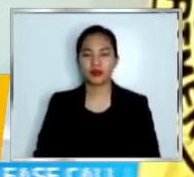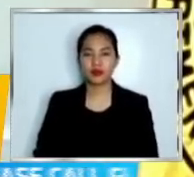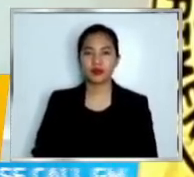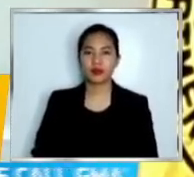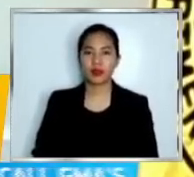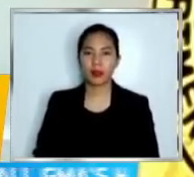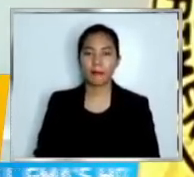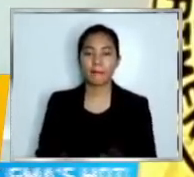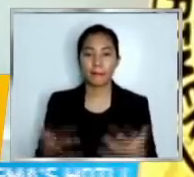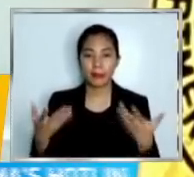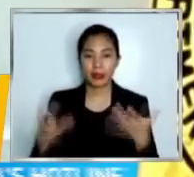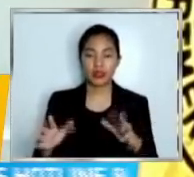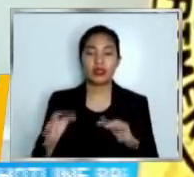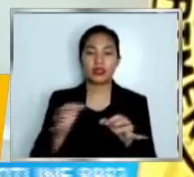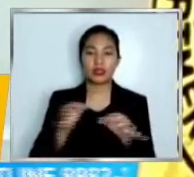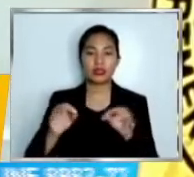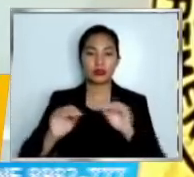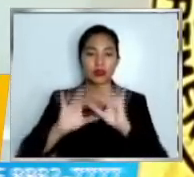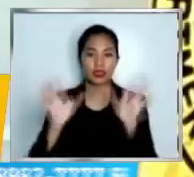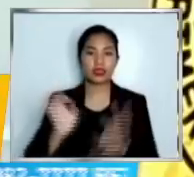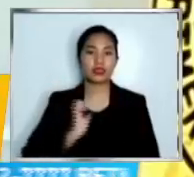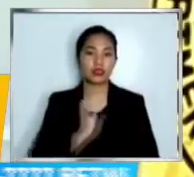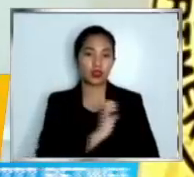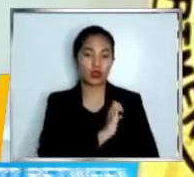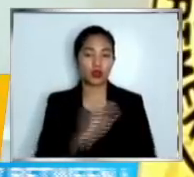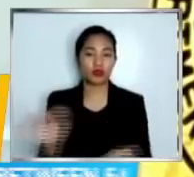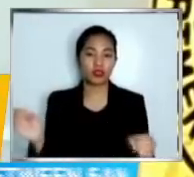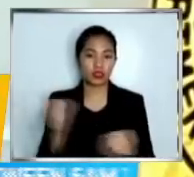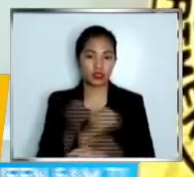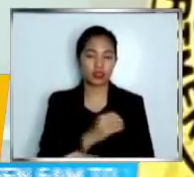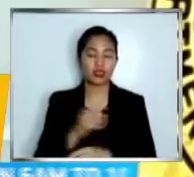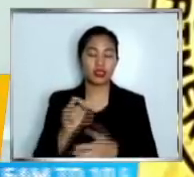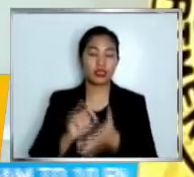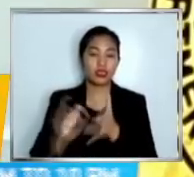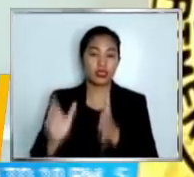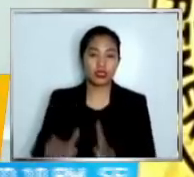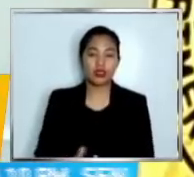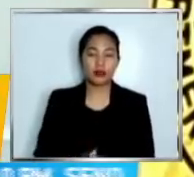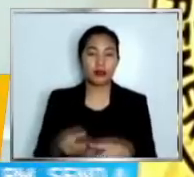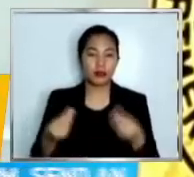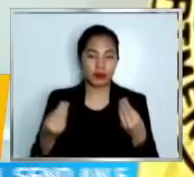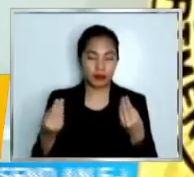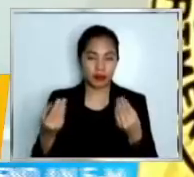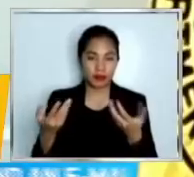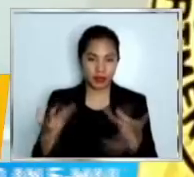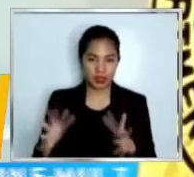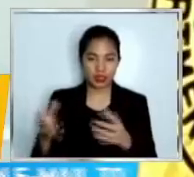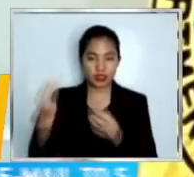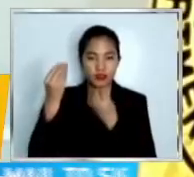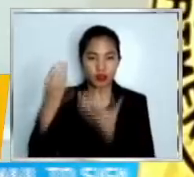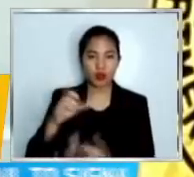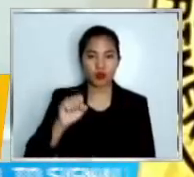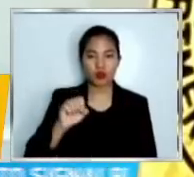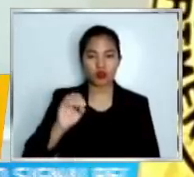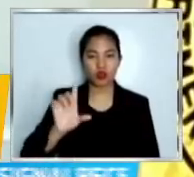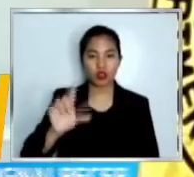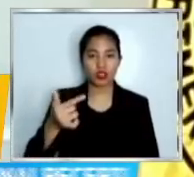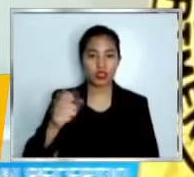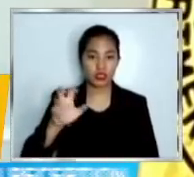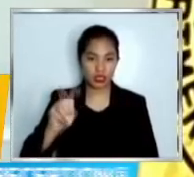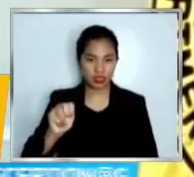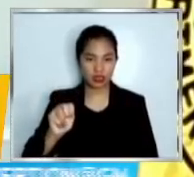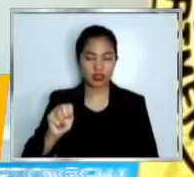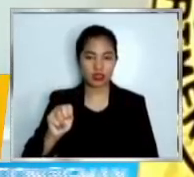Executive Secretary sa Office of the Solicitor General para sagutin yung hinihingi ng Korte Suprema